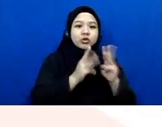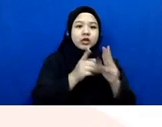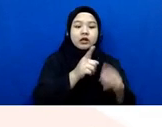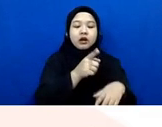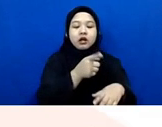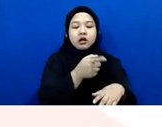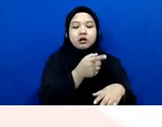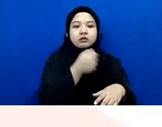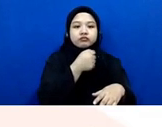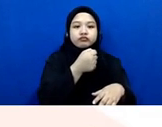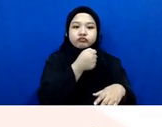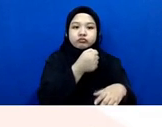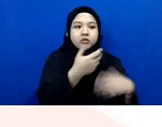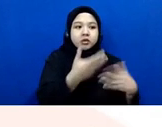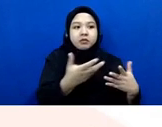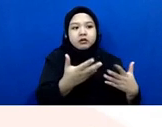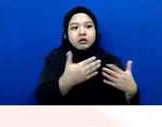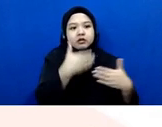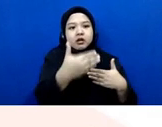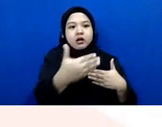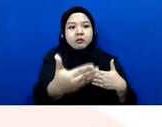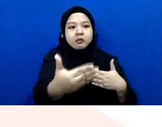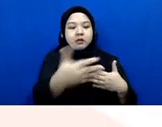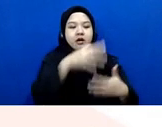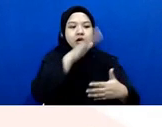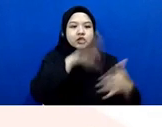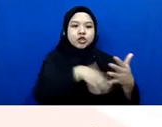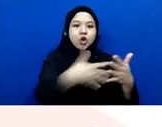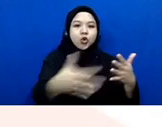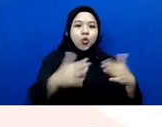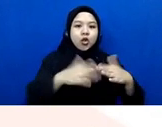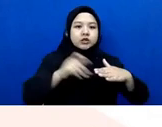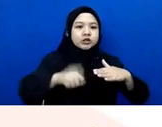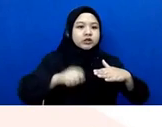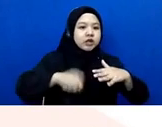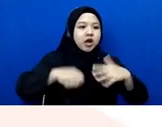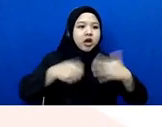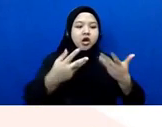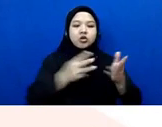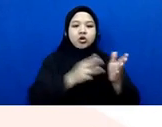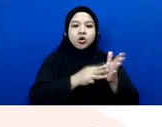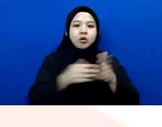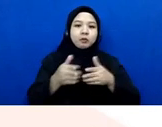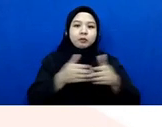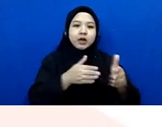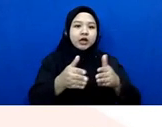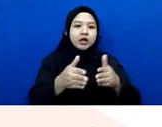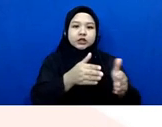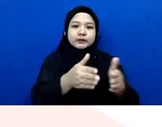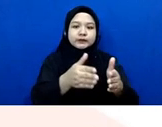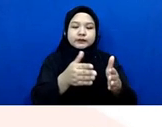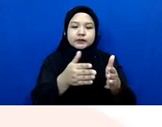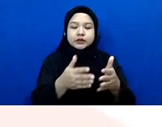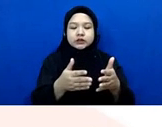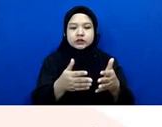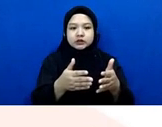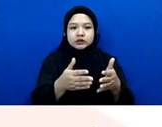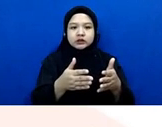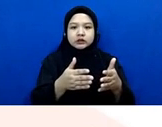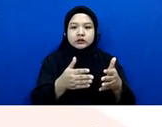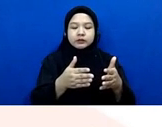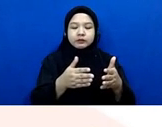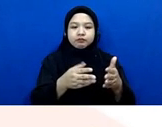tahapan pemeriksaan jadwal persidangan terus misalnya mekanisme mekanisme